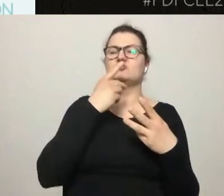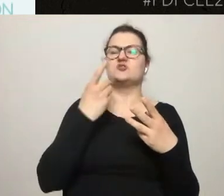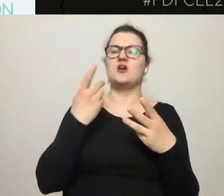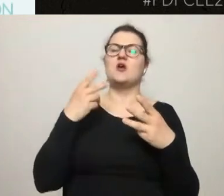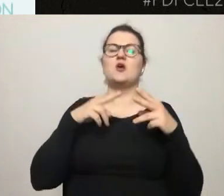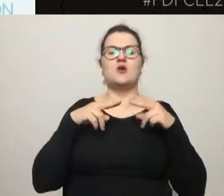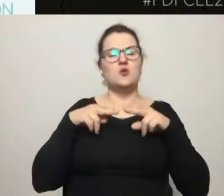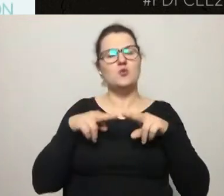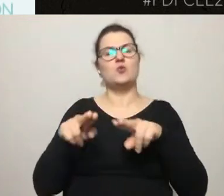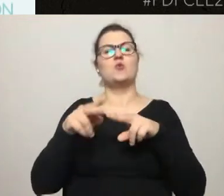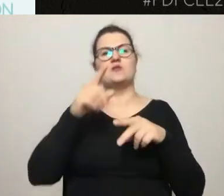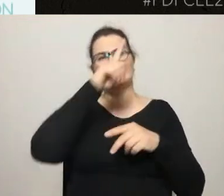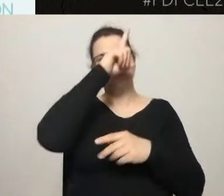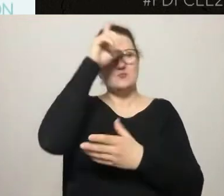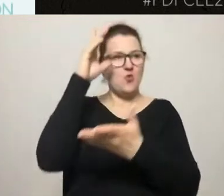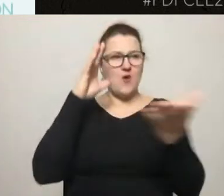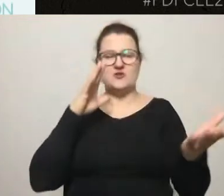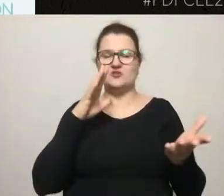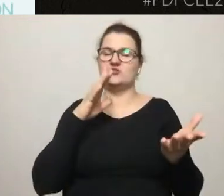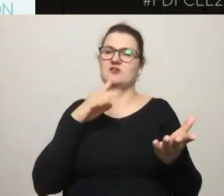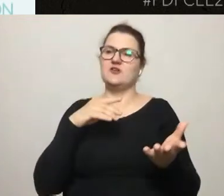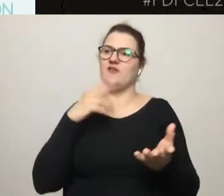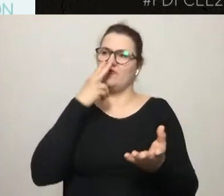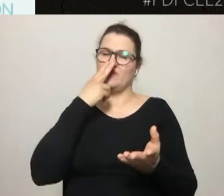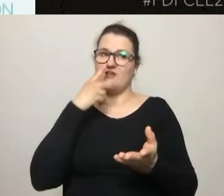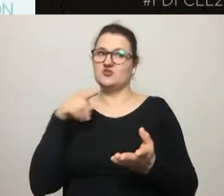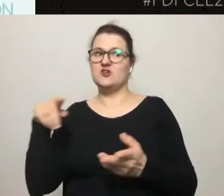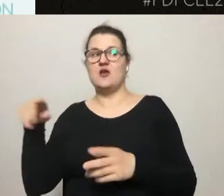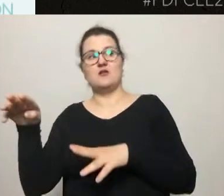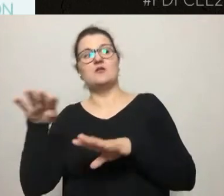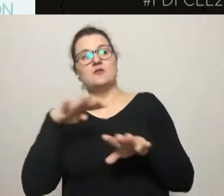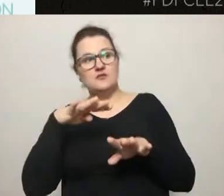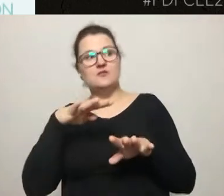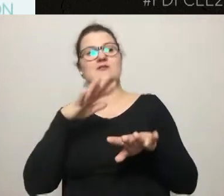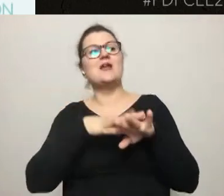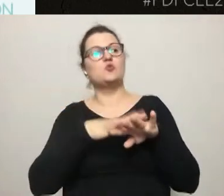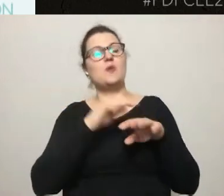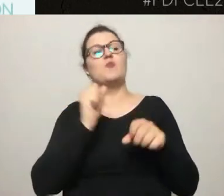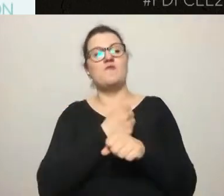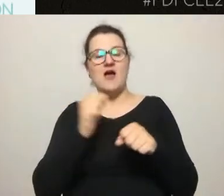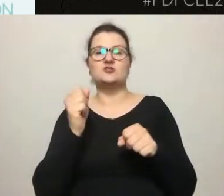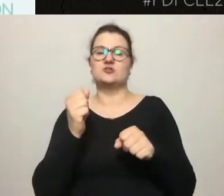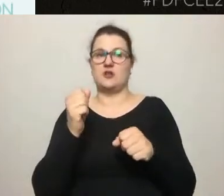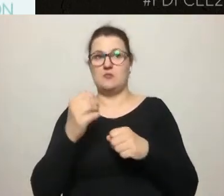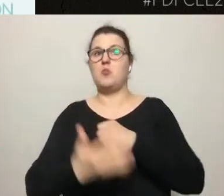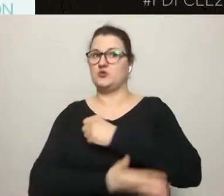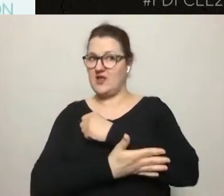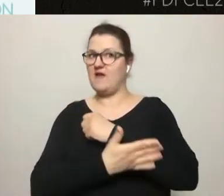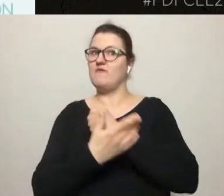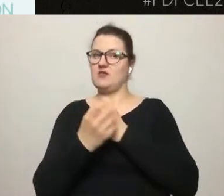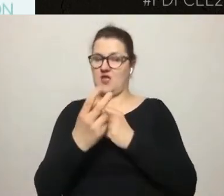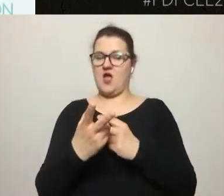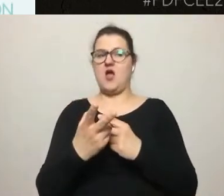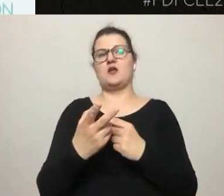poważnie i czy jest podstawą, czy dodatkiem do procesów podejmowania decyzji. Wydaje mi się, że to jest taki papierek